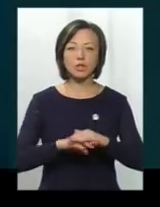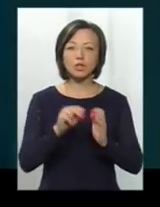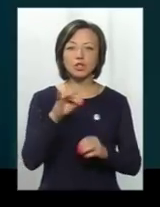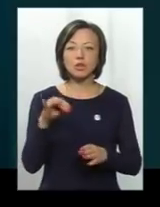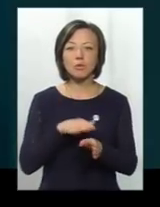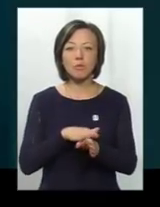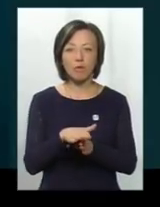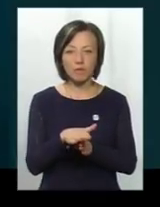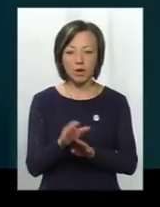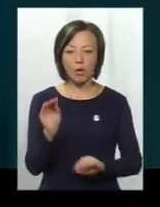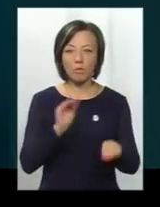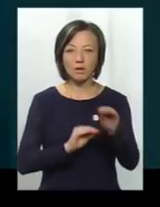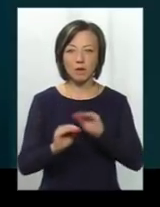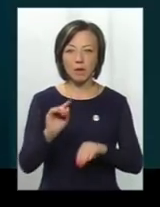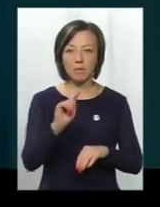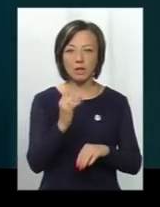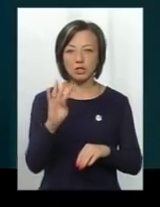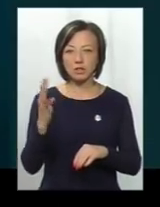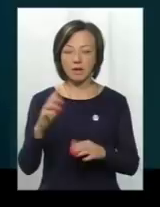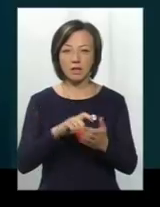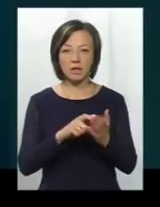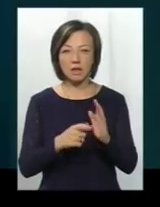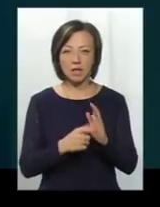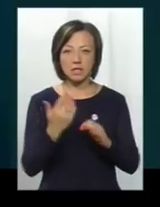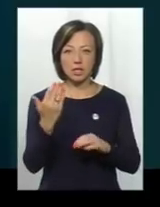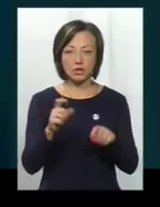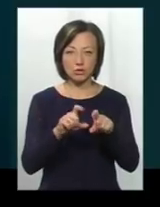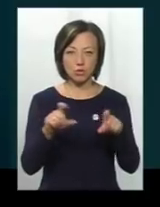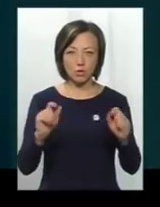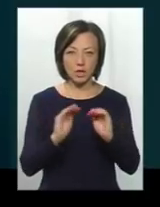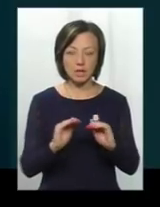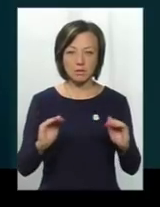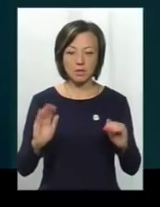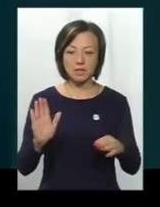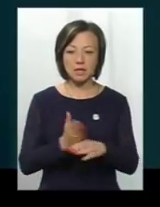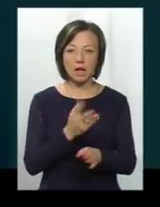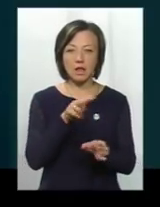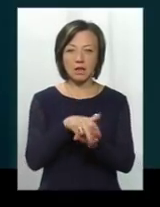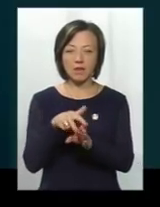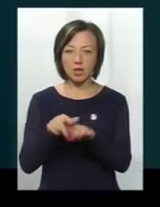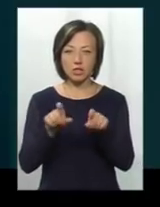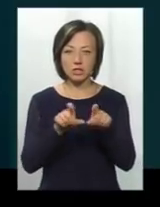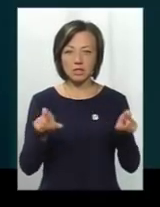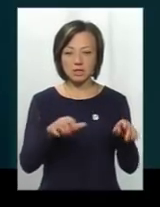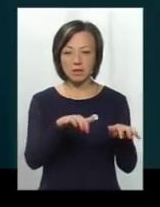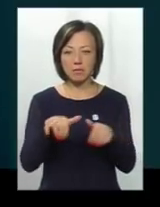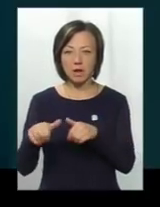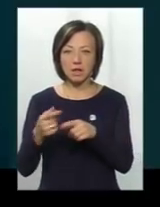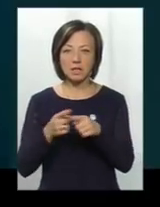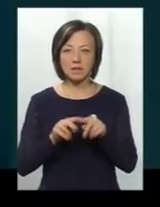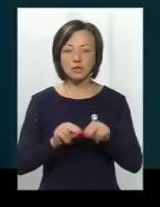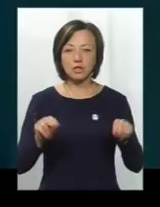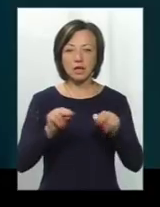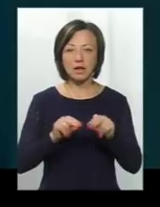повністю закомплектовані вони перші і четверти класи їхні школи, дітьми. Зняли навантаження шкіл, забрали в тих вчителів, які